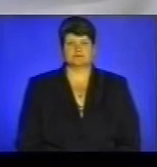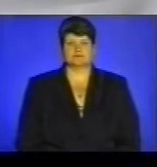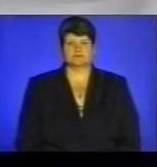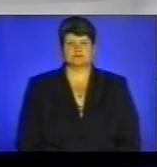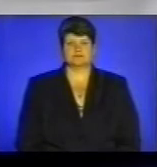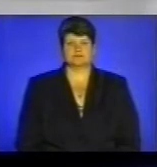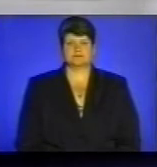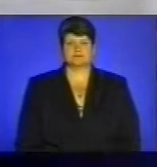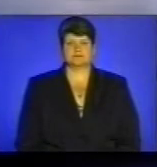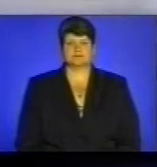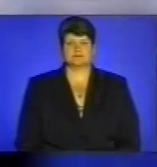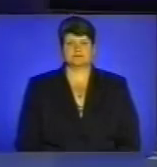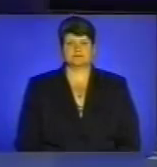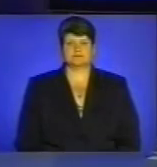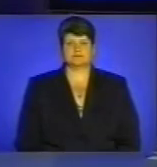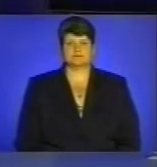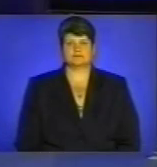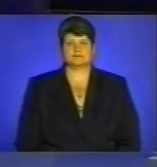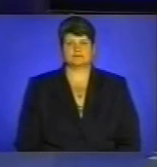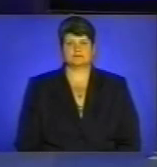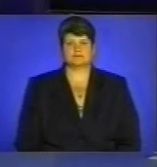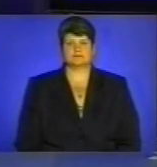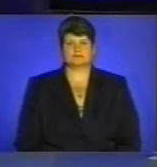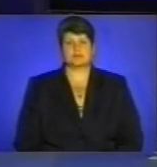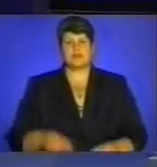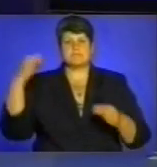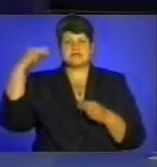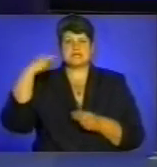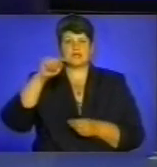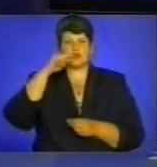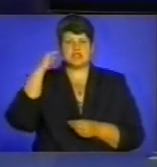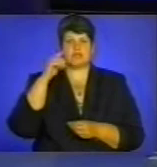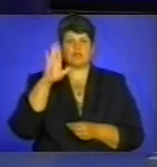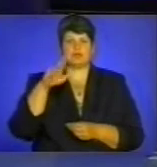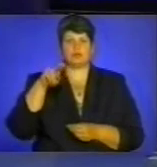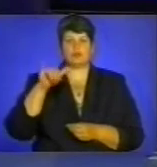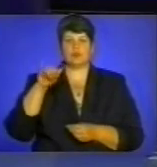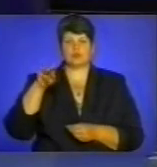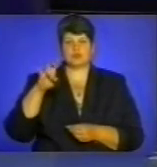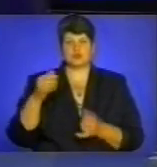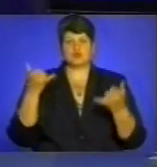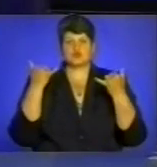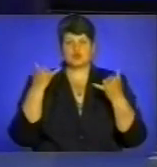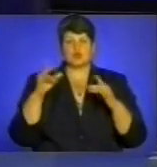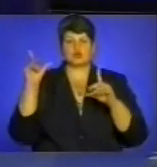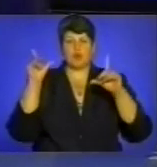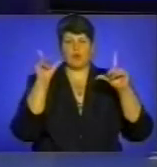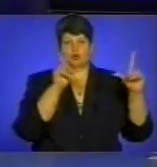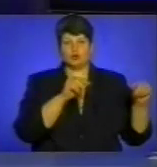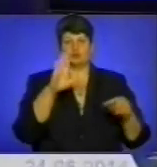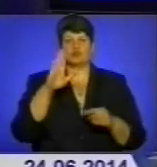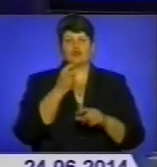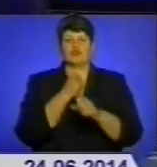Доброго вечора. Президент Росії Володимир Путін сьогодні до польоту у Відень вніс